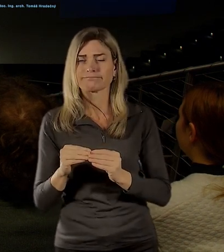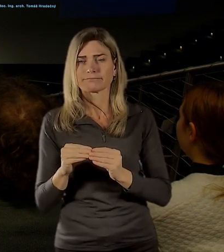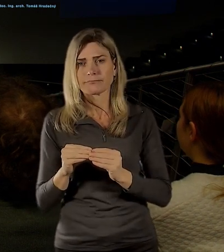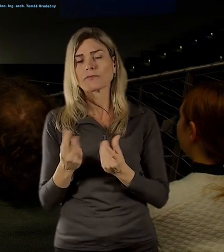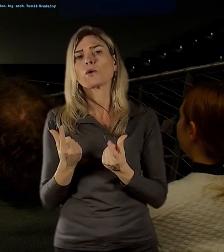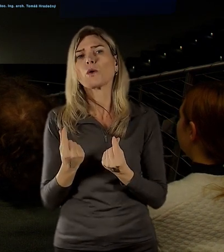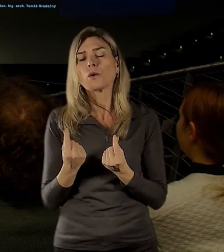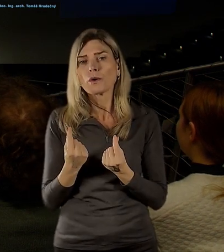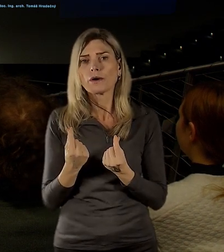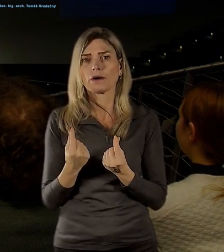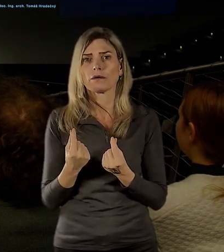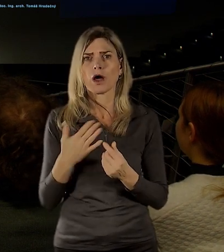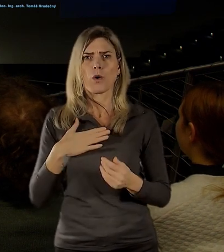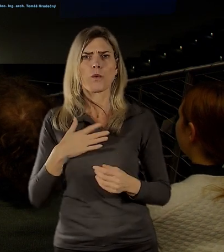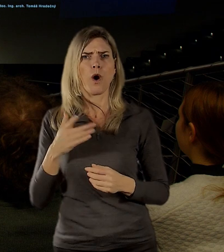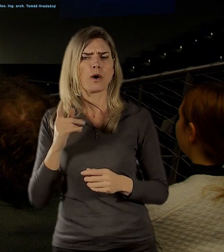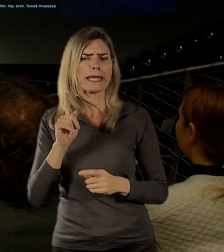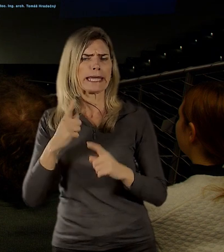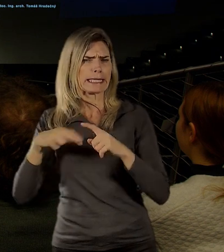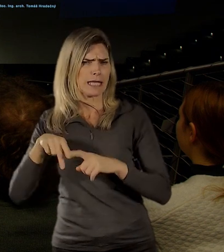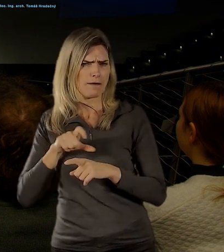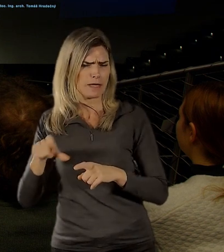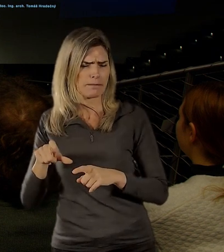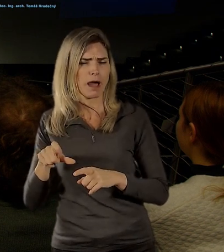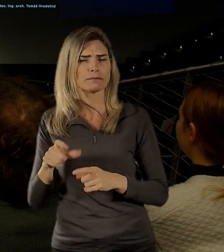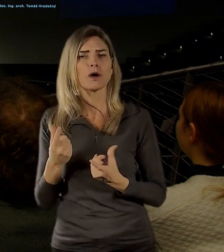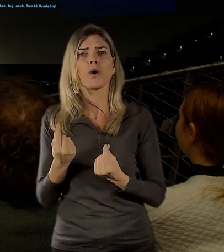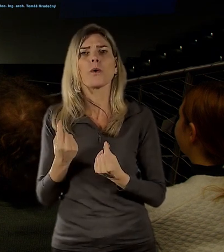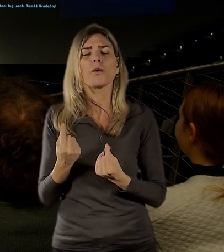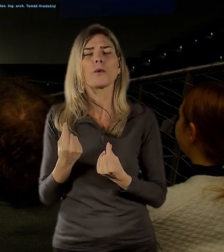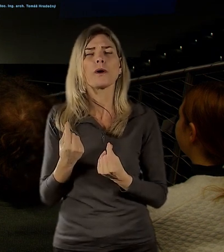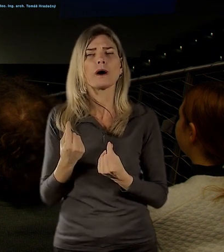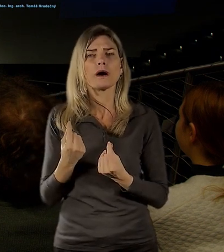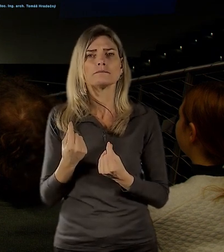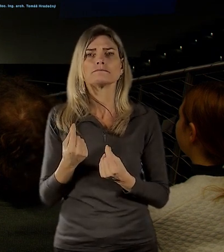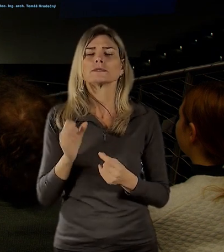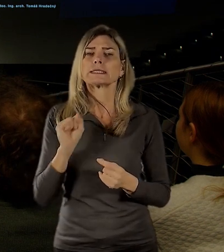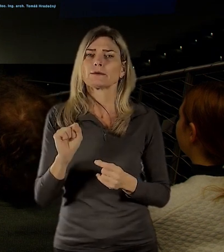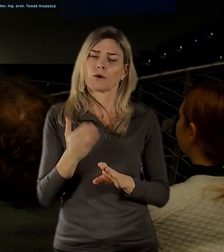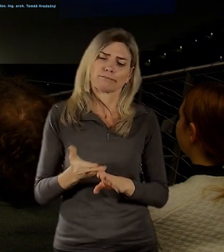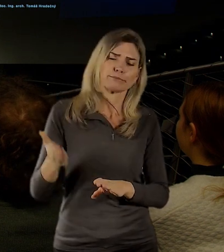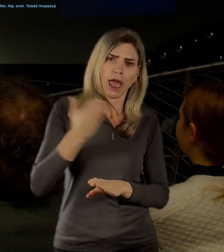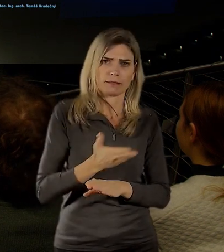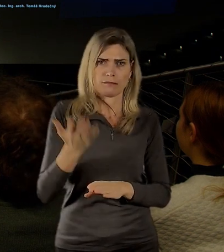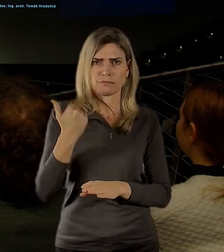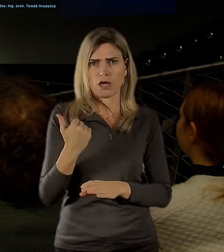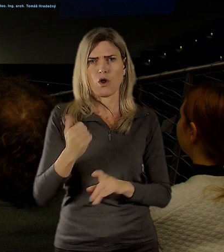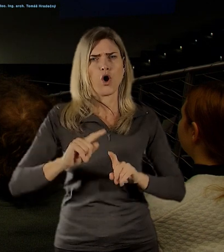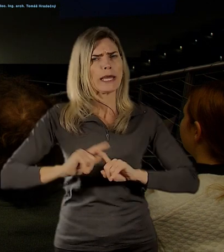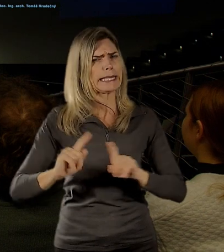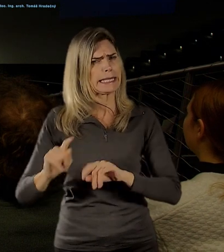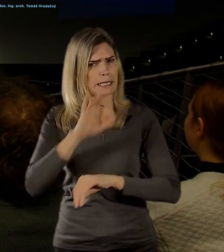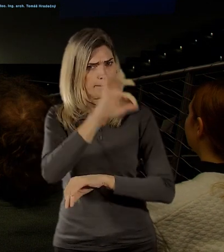teď mám na mysli ateliér Xa, vlastně díky naší předchozí činnosti na jiných